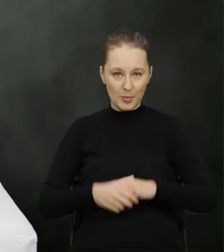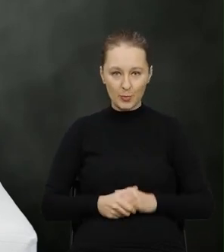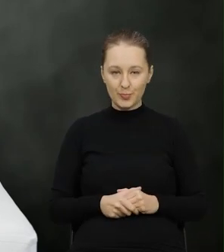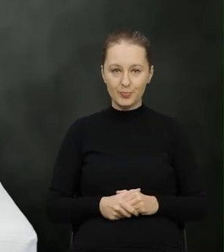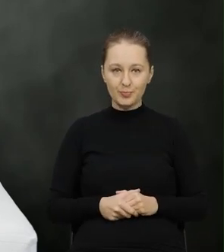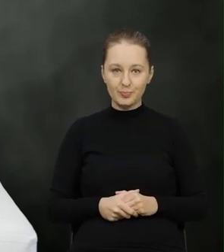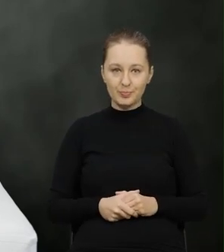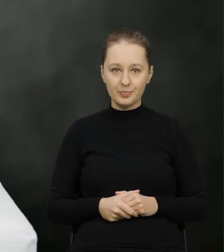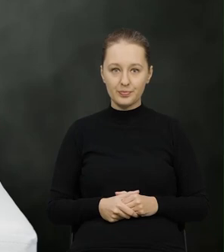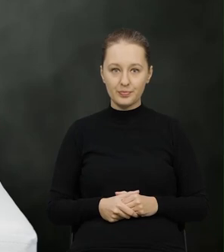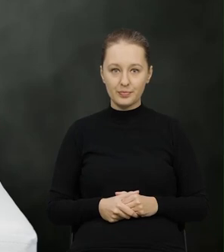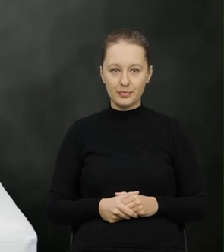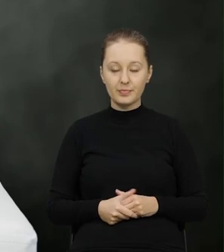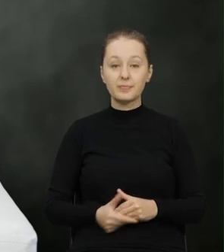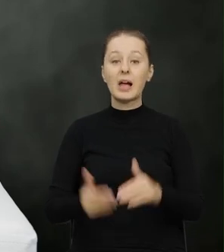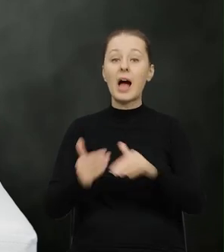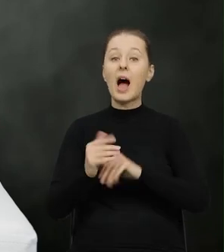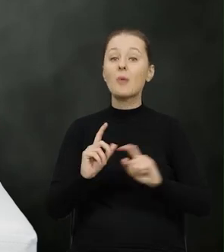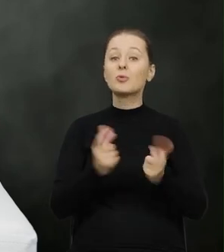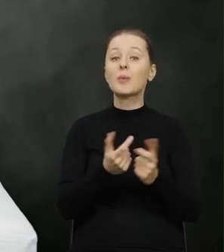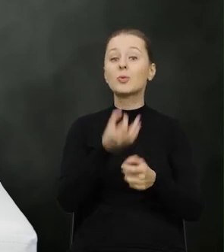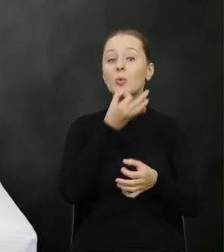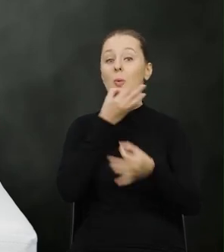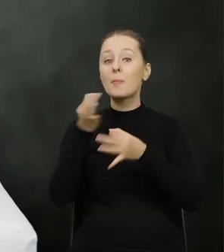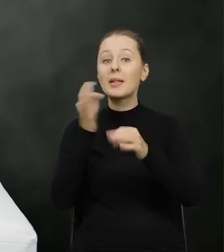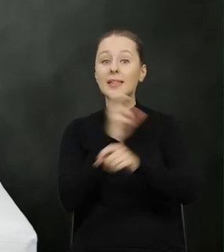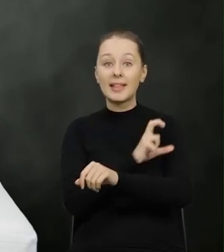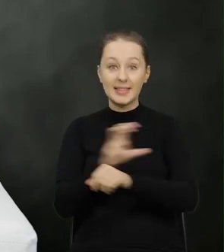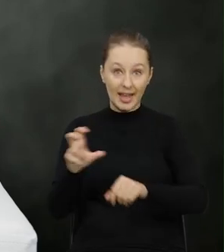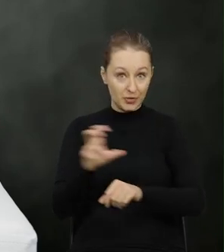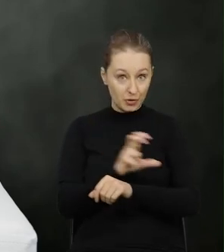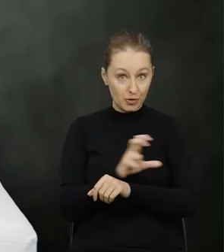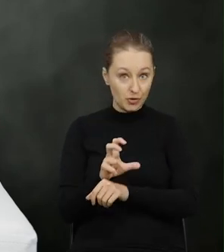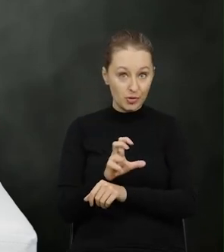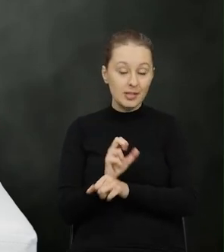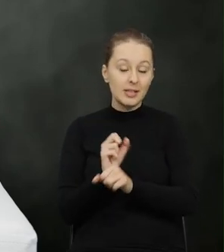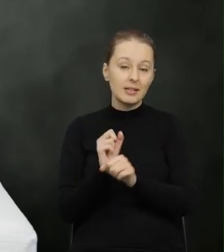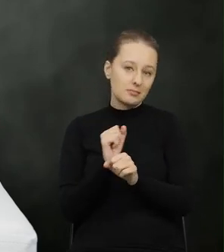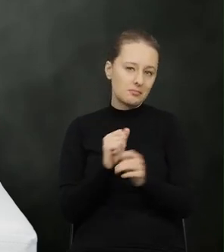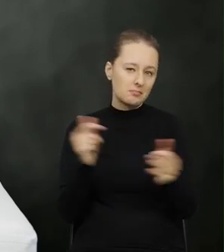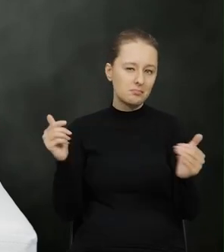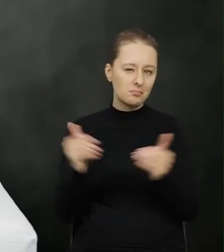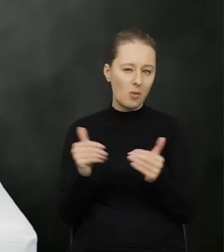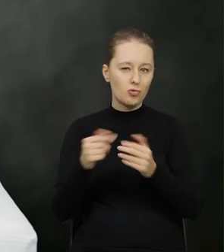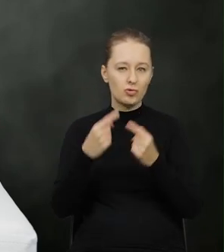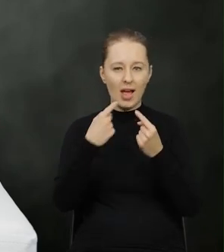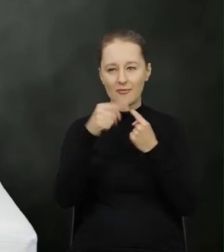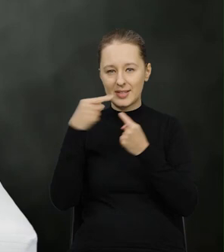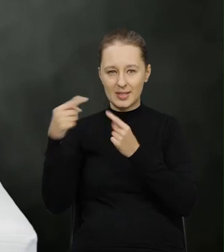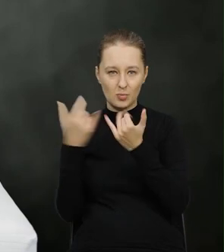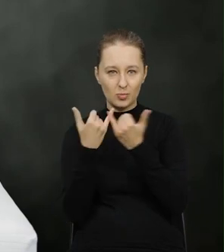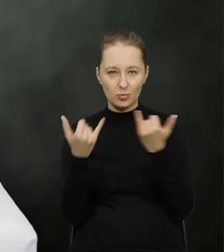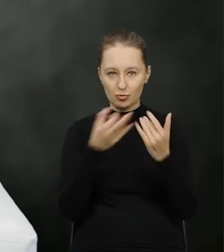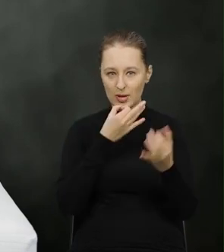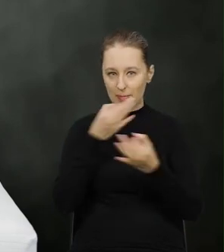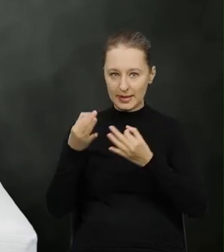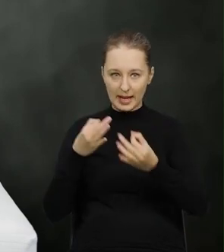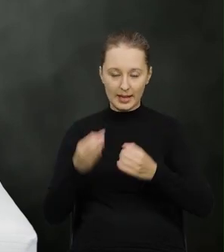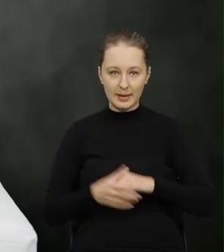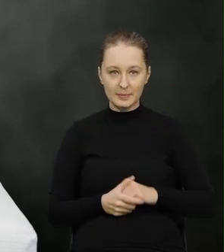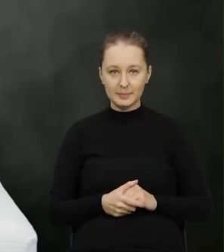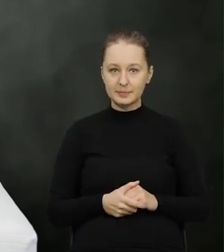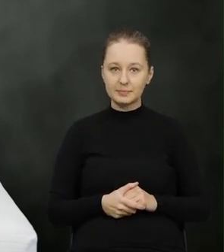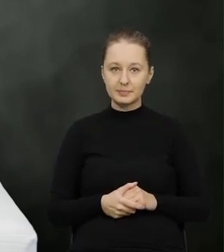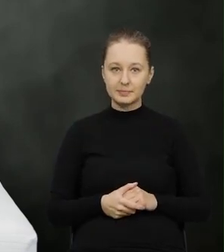natomiast w przypadku pytań technicznych jest można wysyłać takie pytania